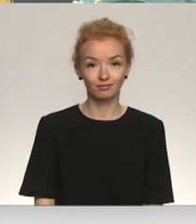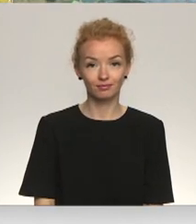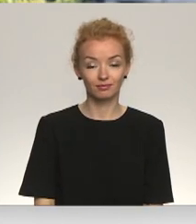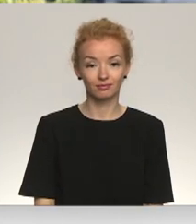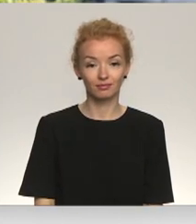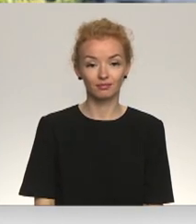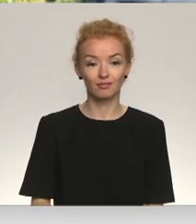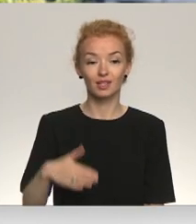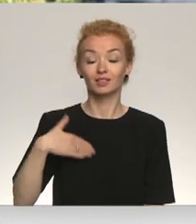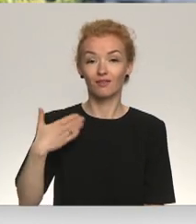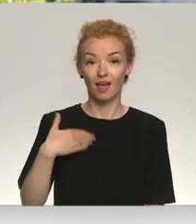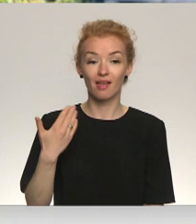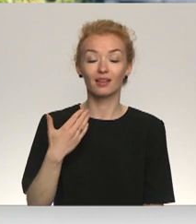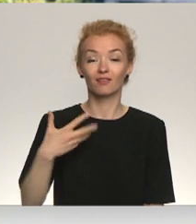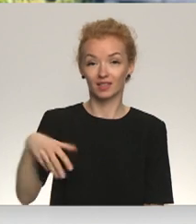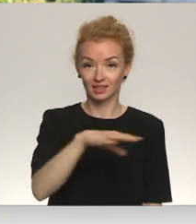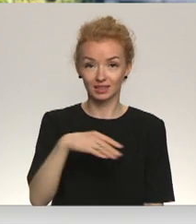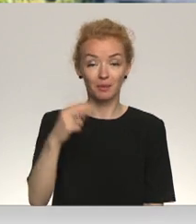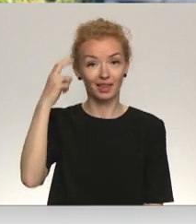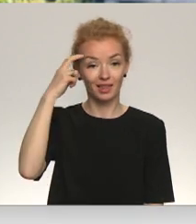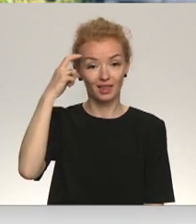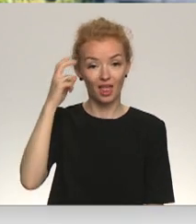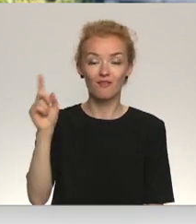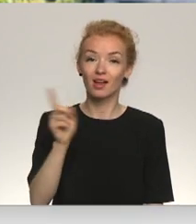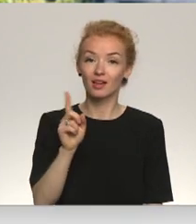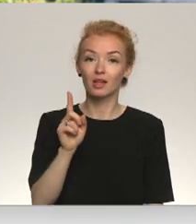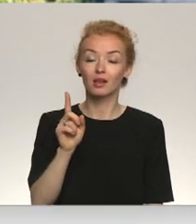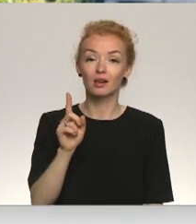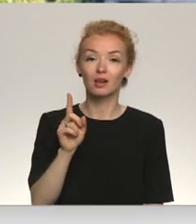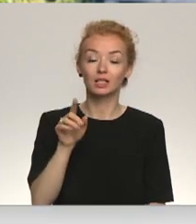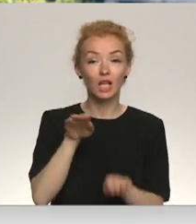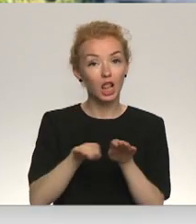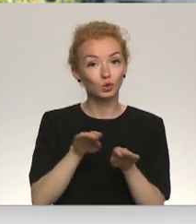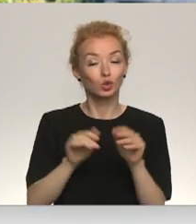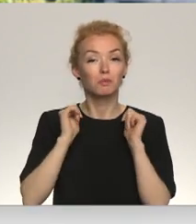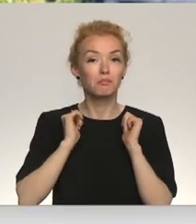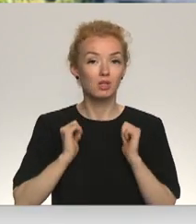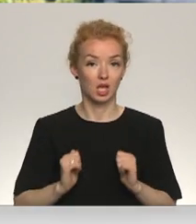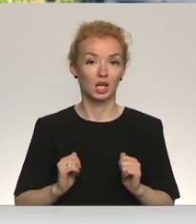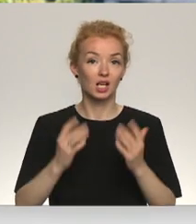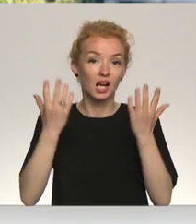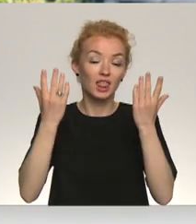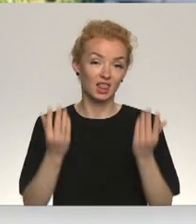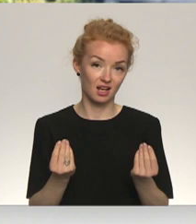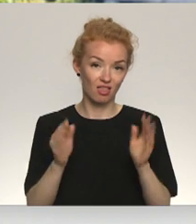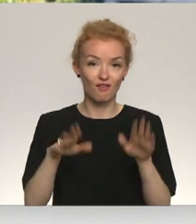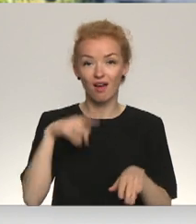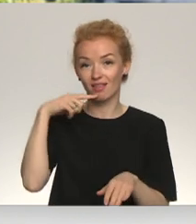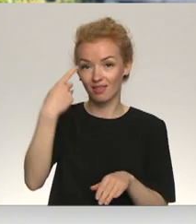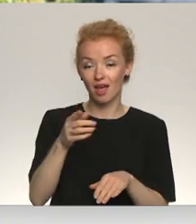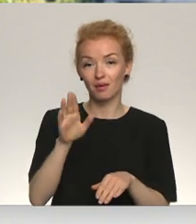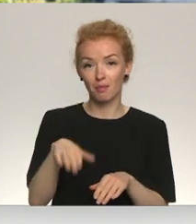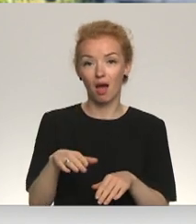Sveika, Andes! Sveika, skatītāji! Jā, Kīvā ir pādāt pavisam salīdzinoši mierīga diena, ja tā var sacīt par